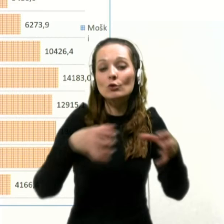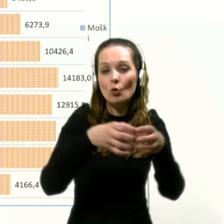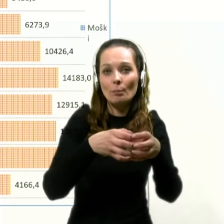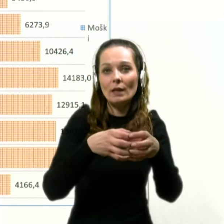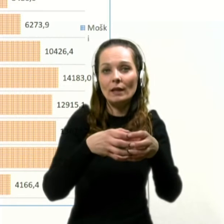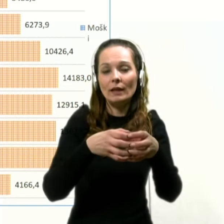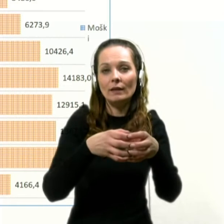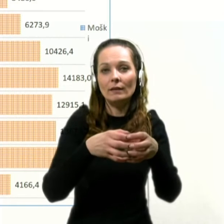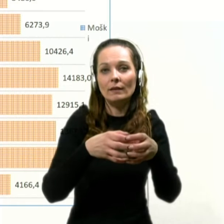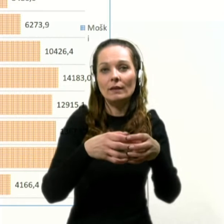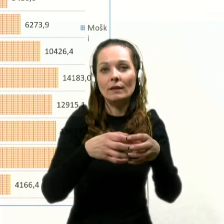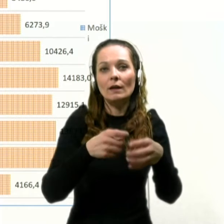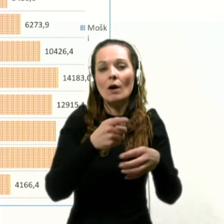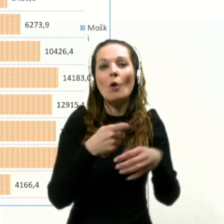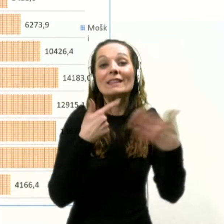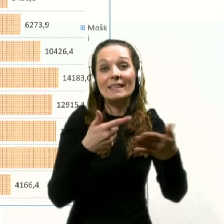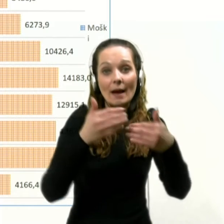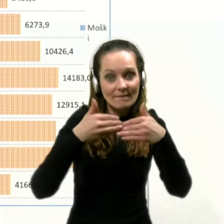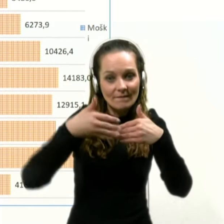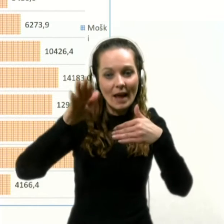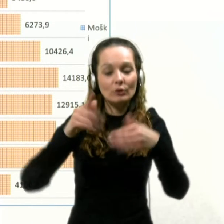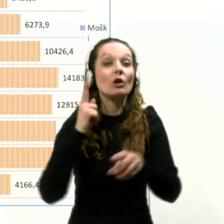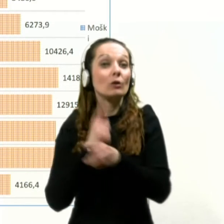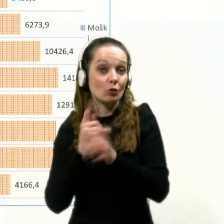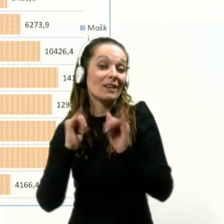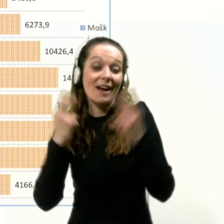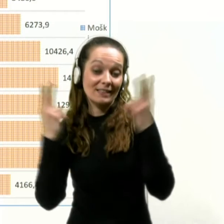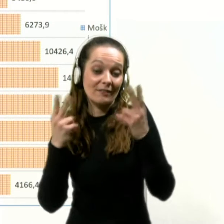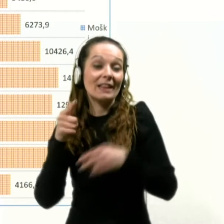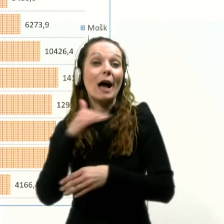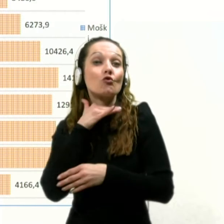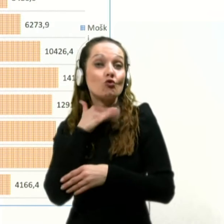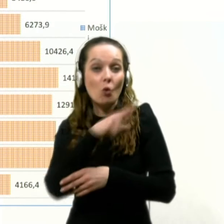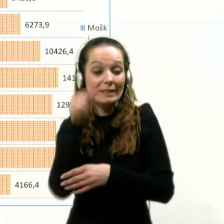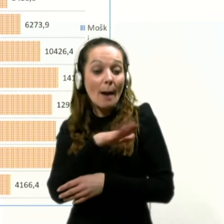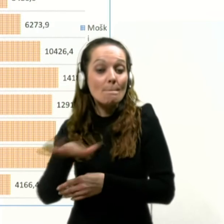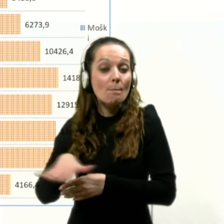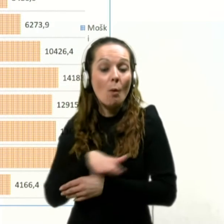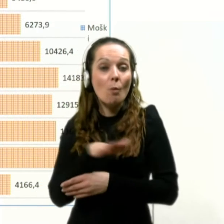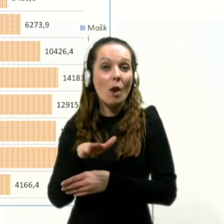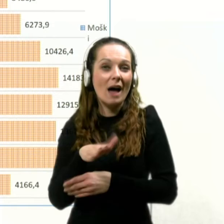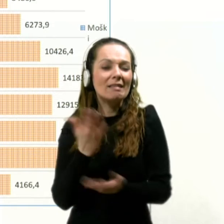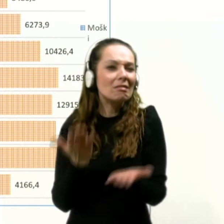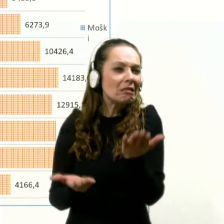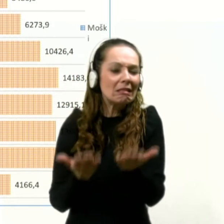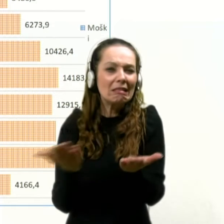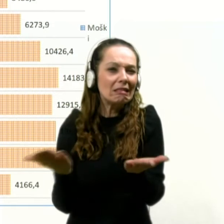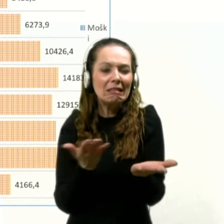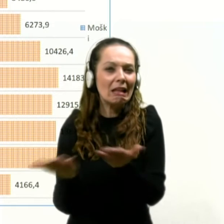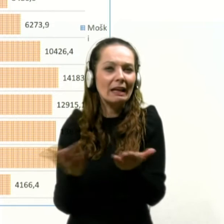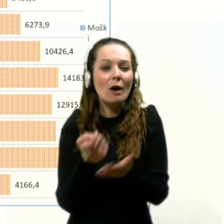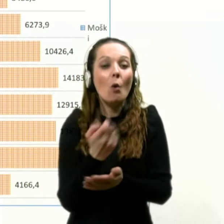skupinah 75 in več, in pa seveda ta šolska populacija nekje od